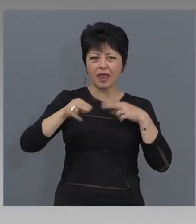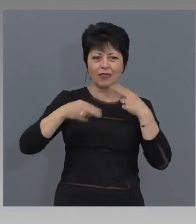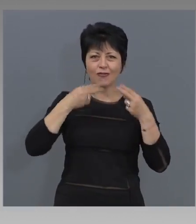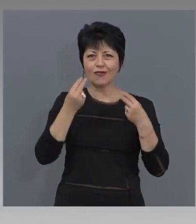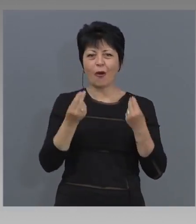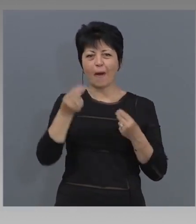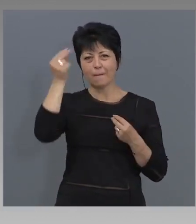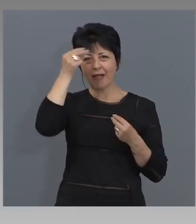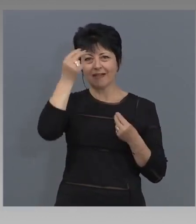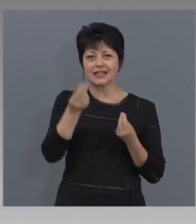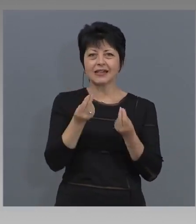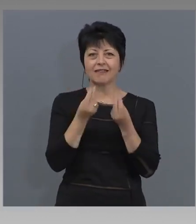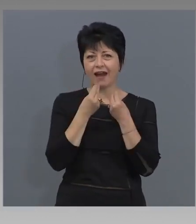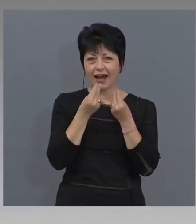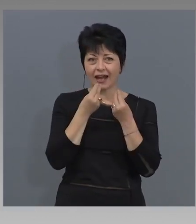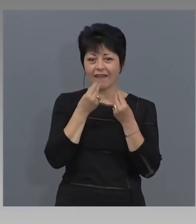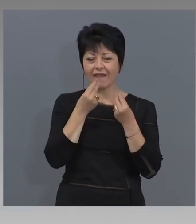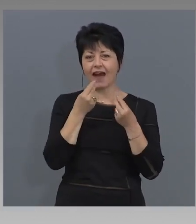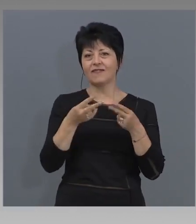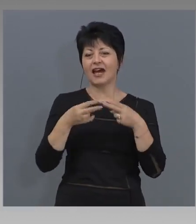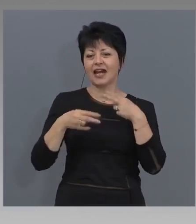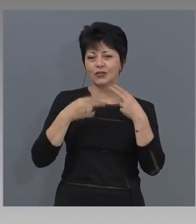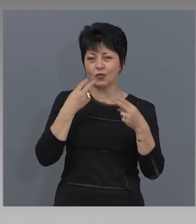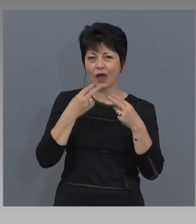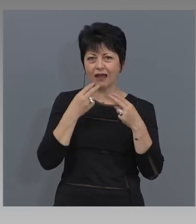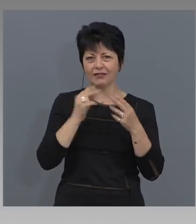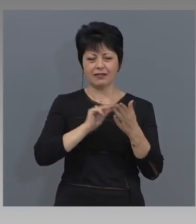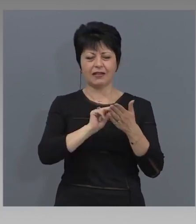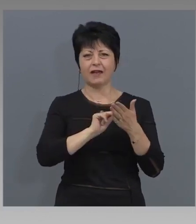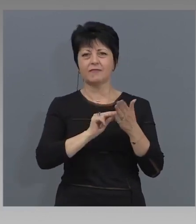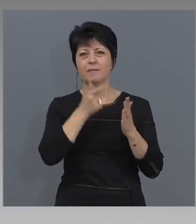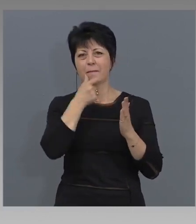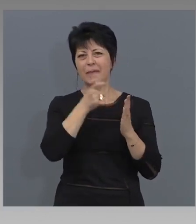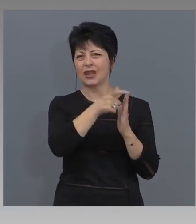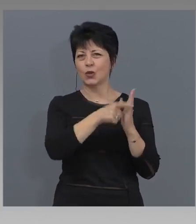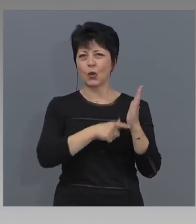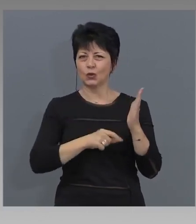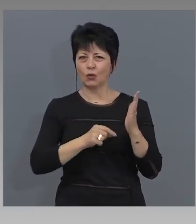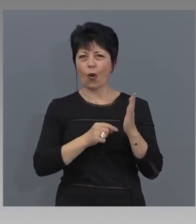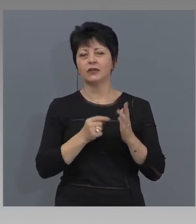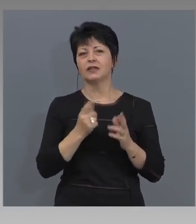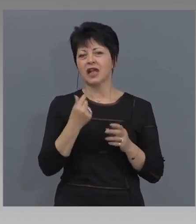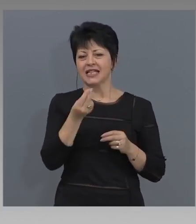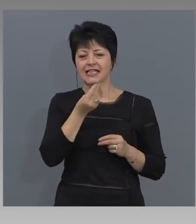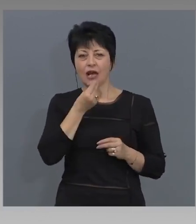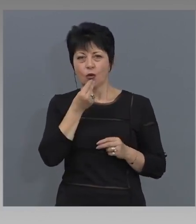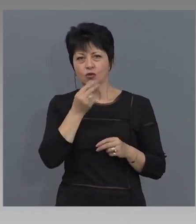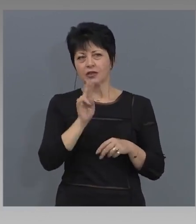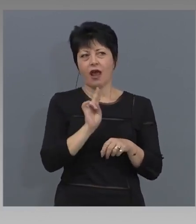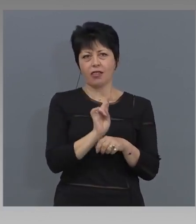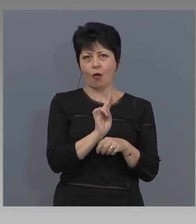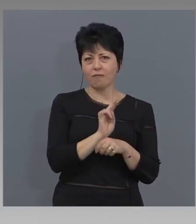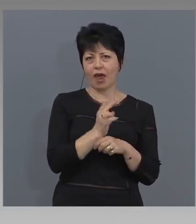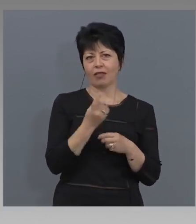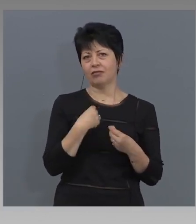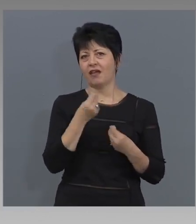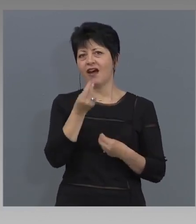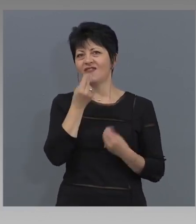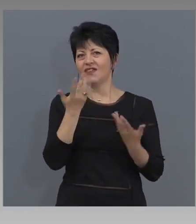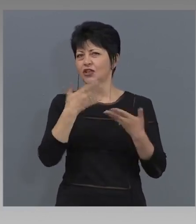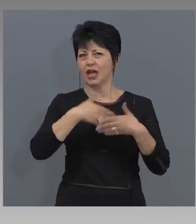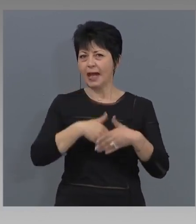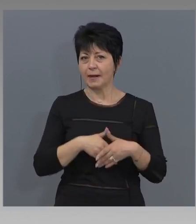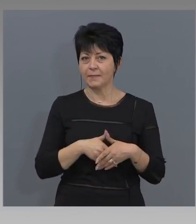храни в ресторантите, в менютата, на закуска, на обяд, на вечеря. Задължително